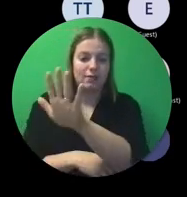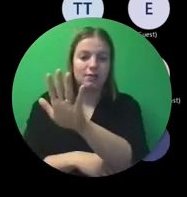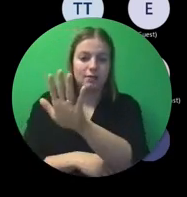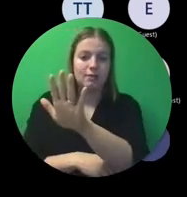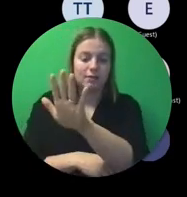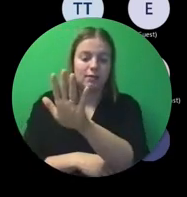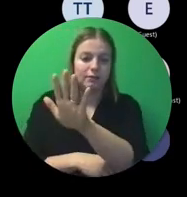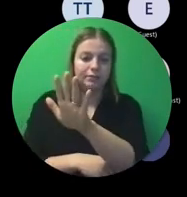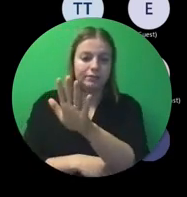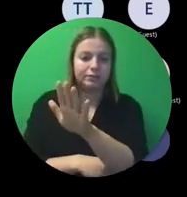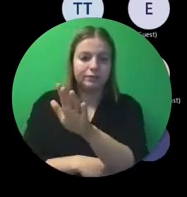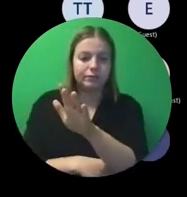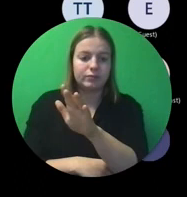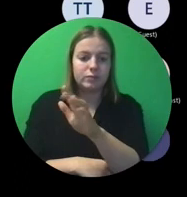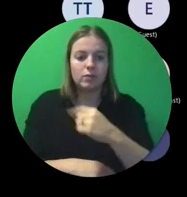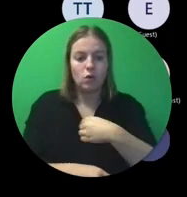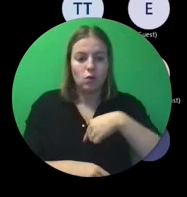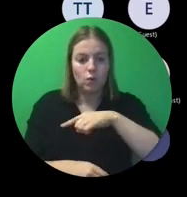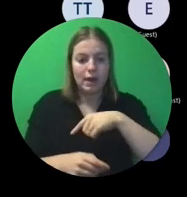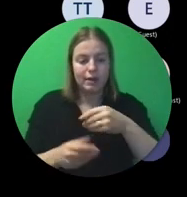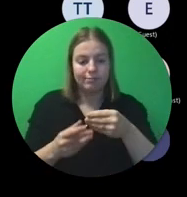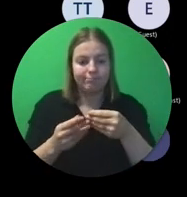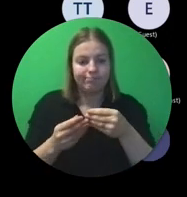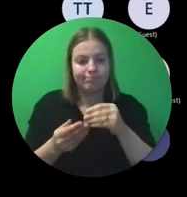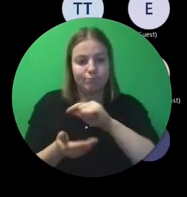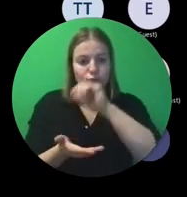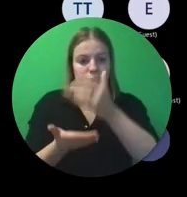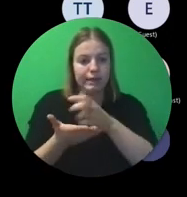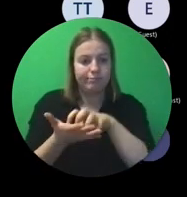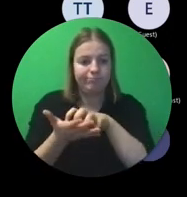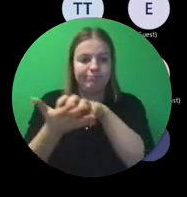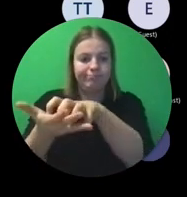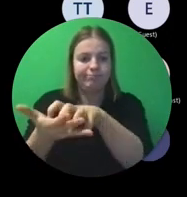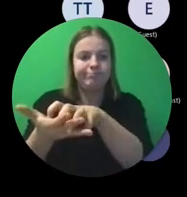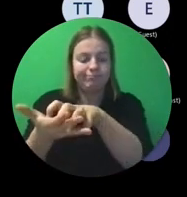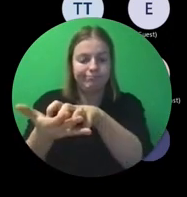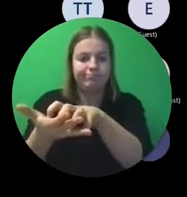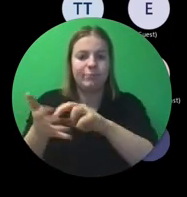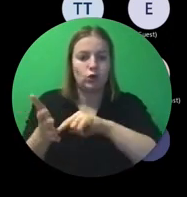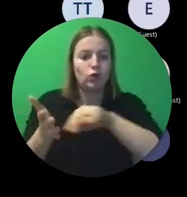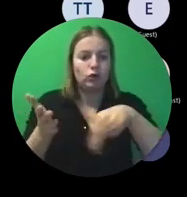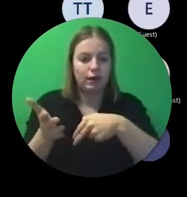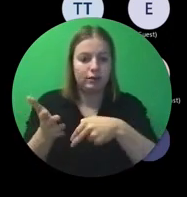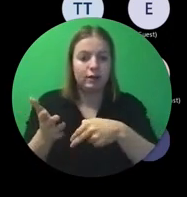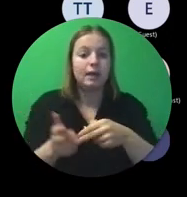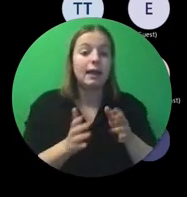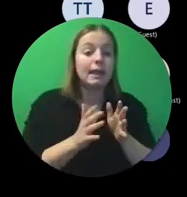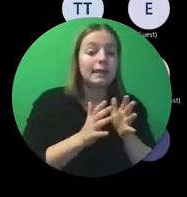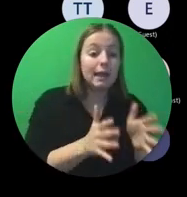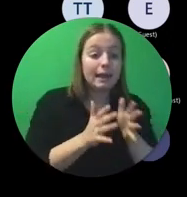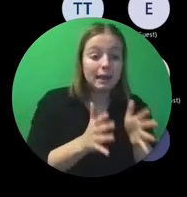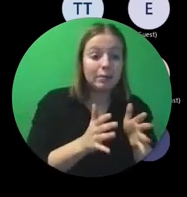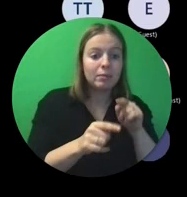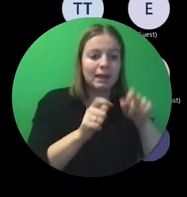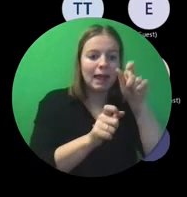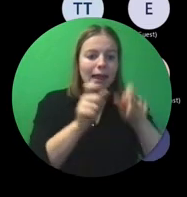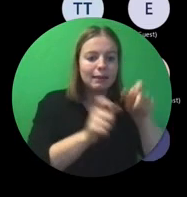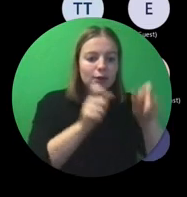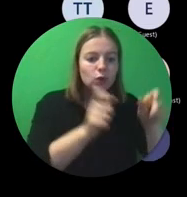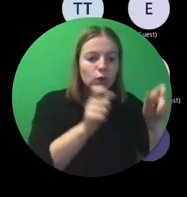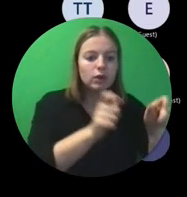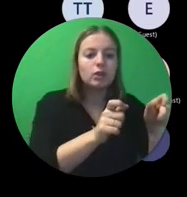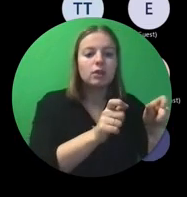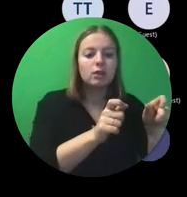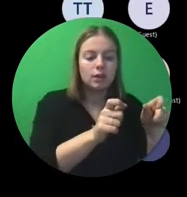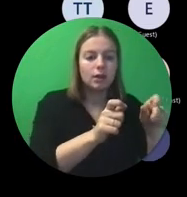contractant, dat is de organisatie aan wie wij het budget geven en met wie wij het contract aangaan. De deelnemers zijn de individuen die